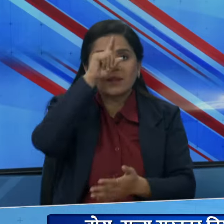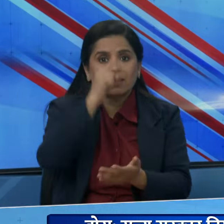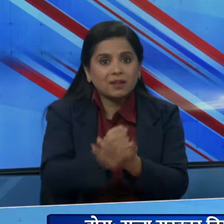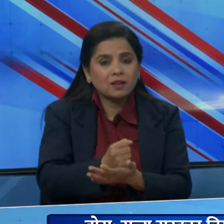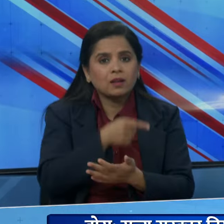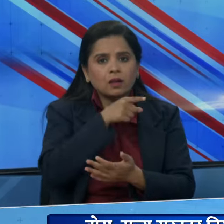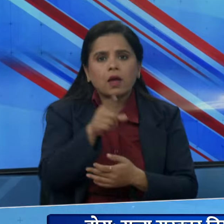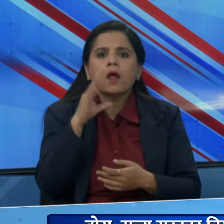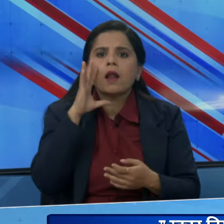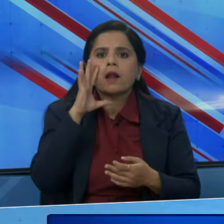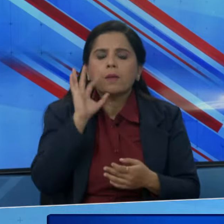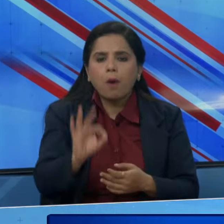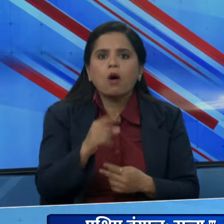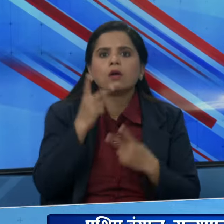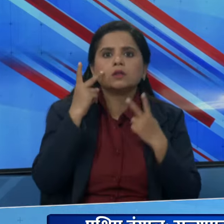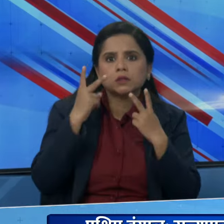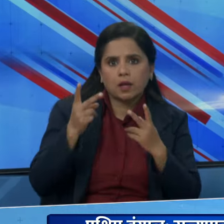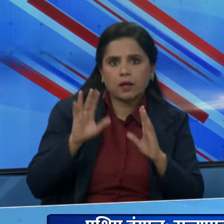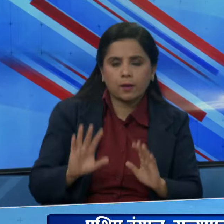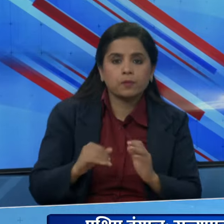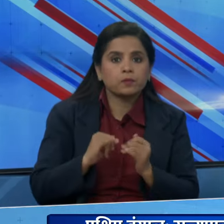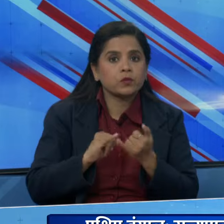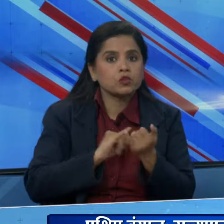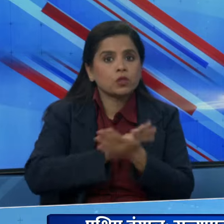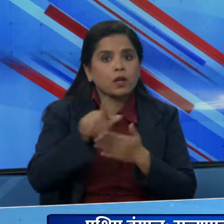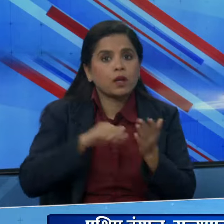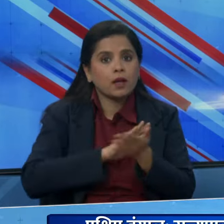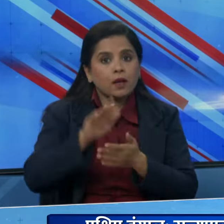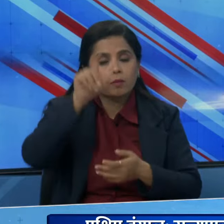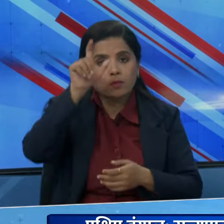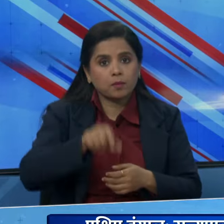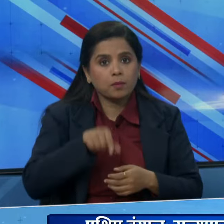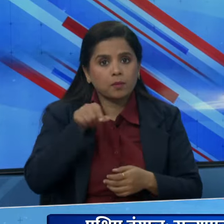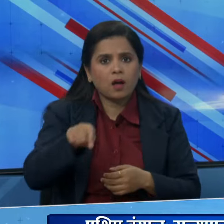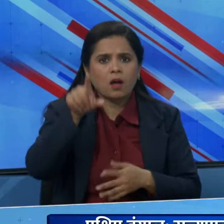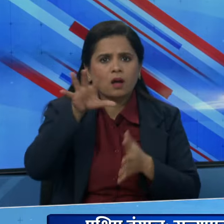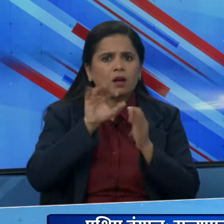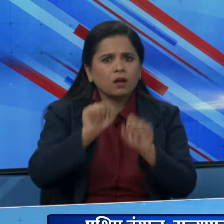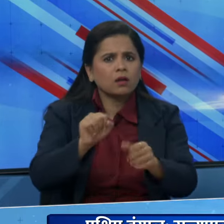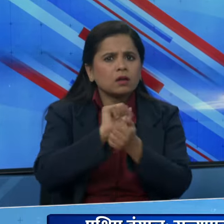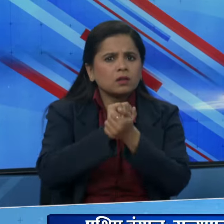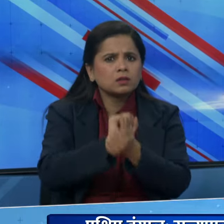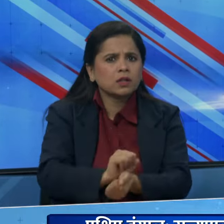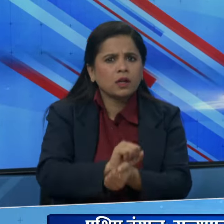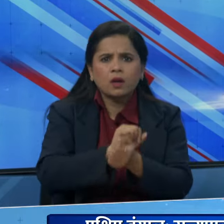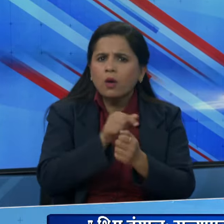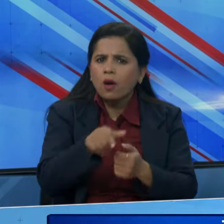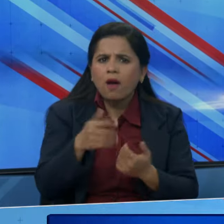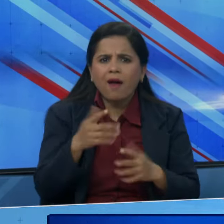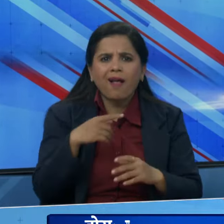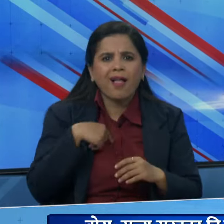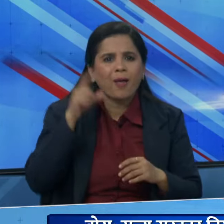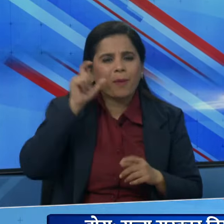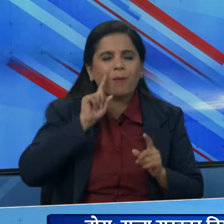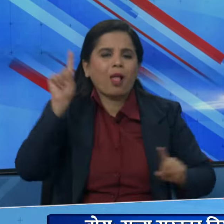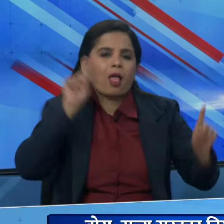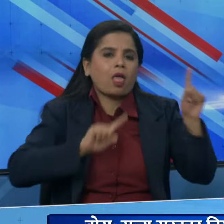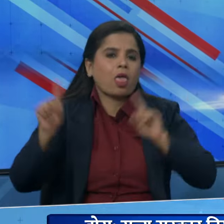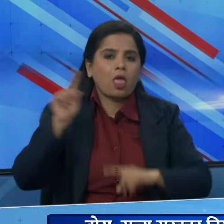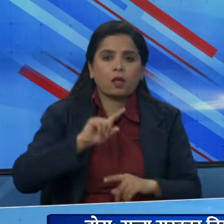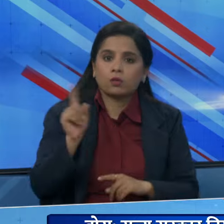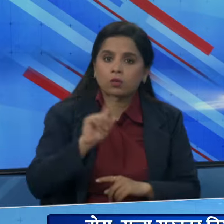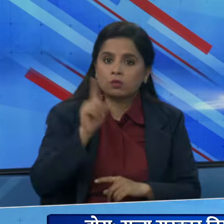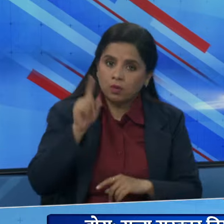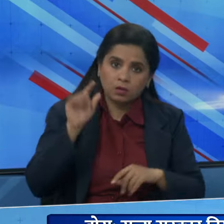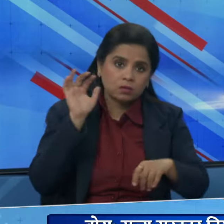महतपून बताते हुए कहा के शेख शाह जहां को गिरफतार ना करने का कोई बहाना नहीं है और